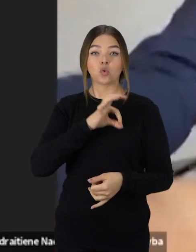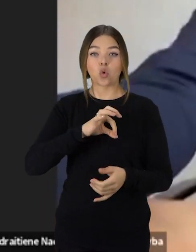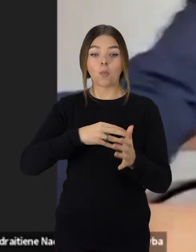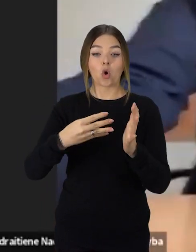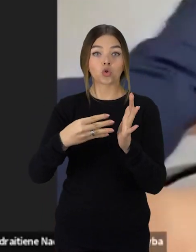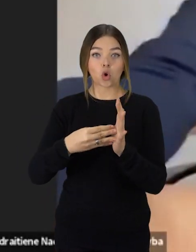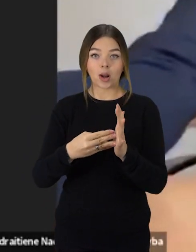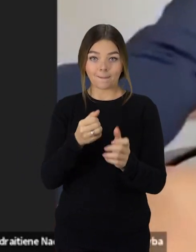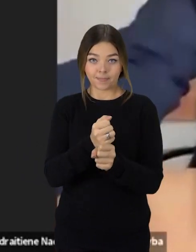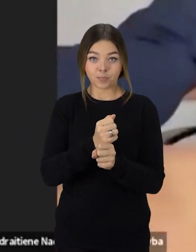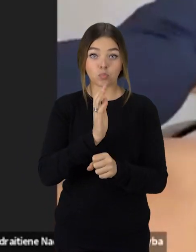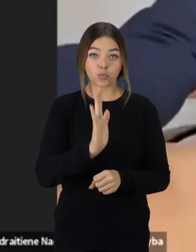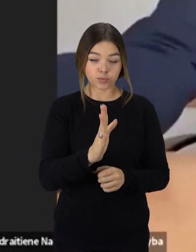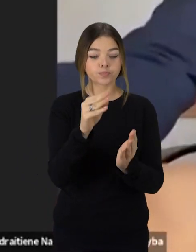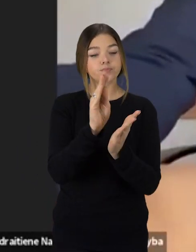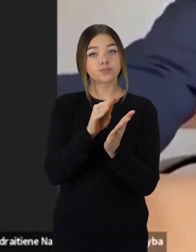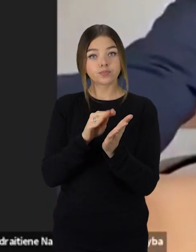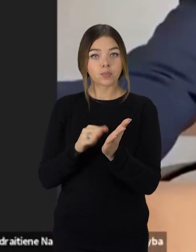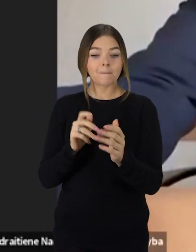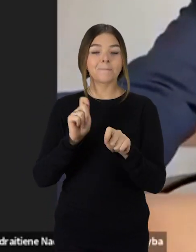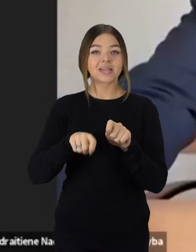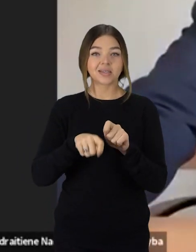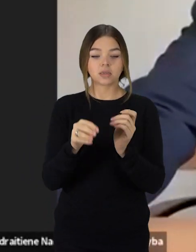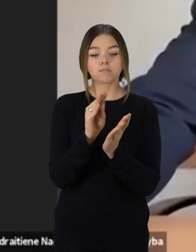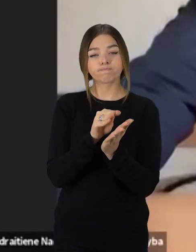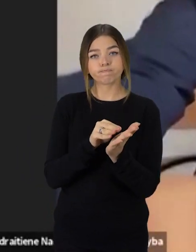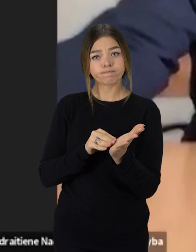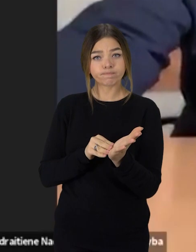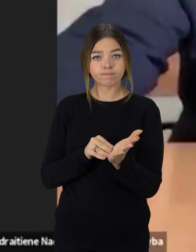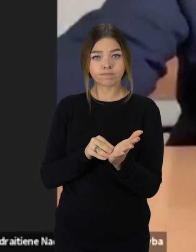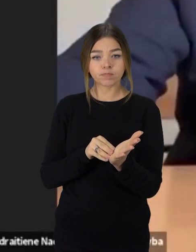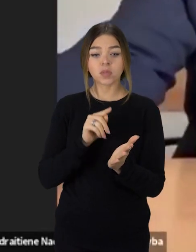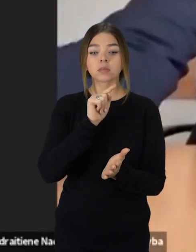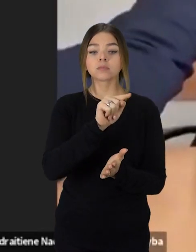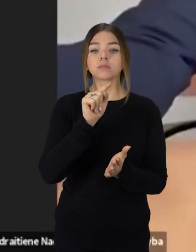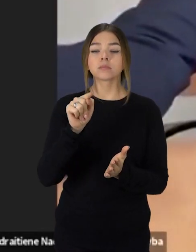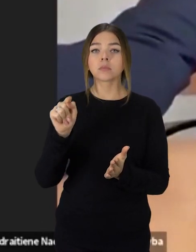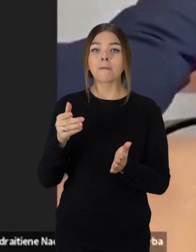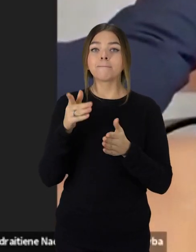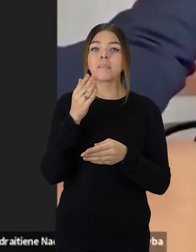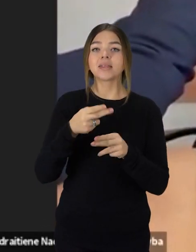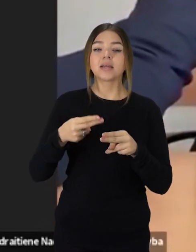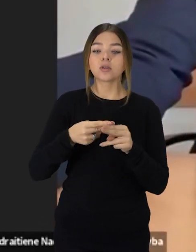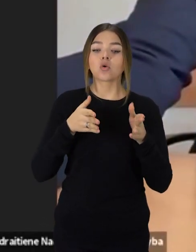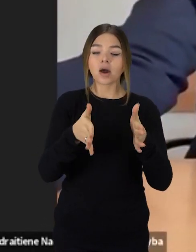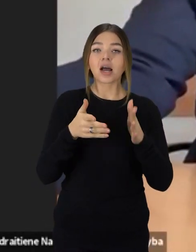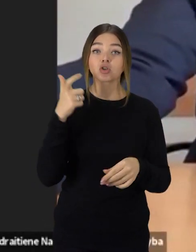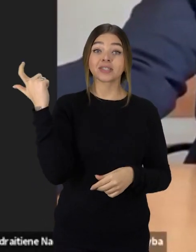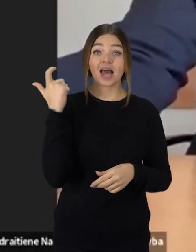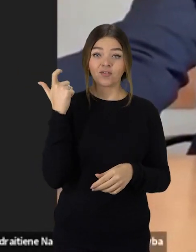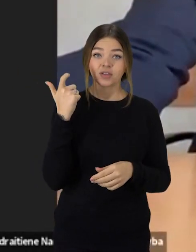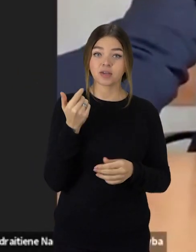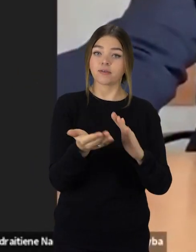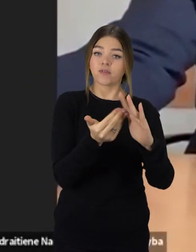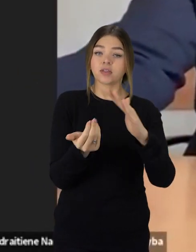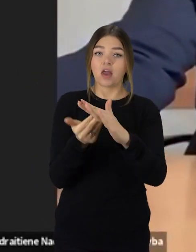kontrolės, surašys žemės naudojimo patikrinimo aktus ir kiekvieną metalinių garažų bendrijos savininką